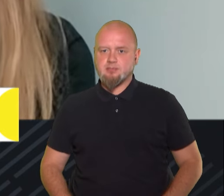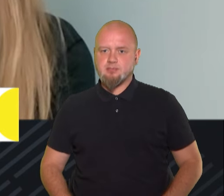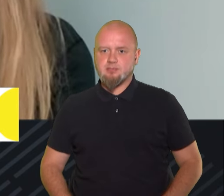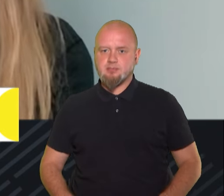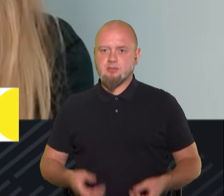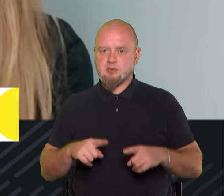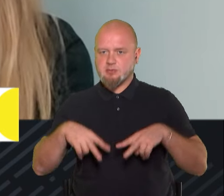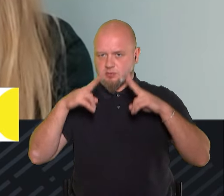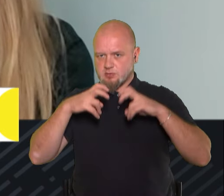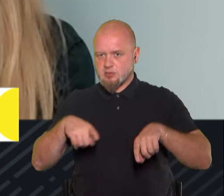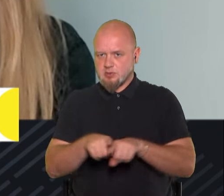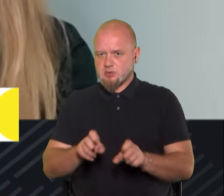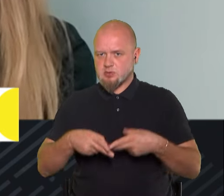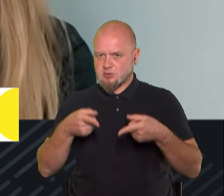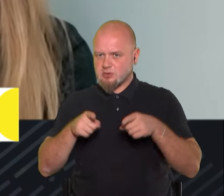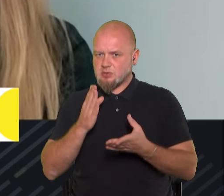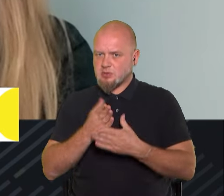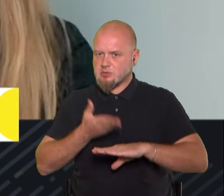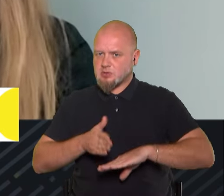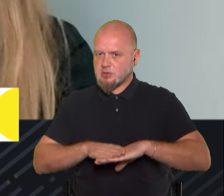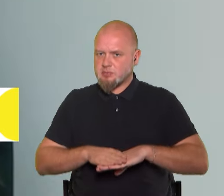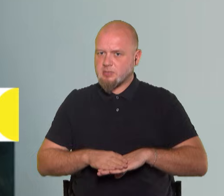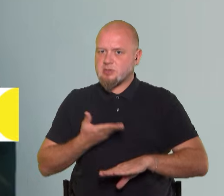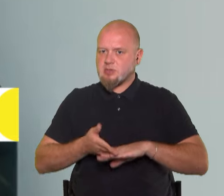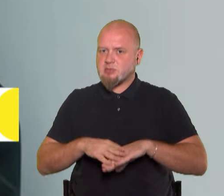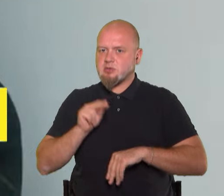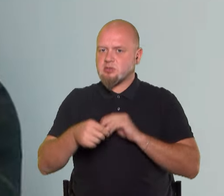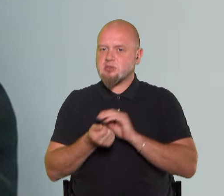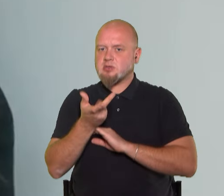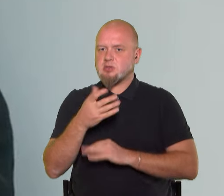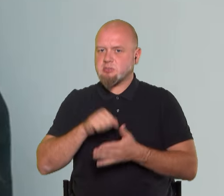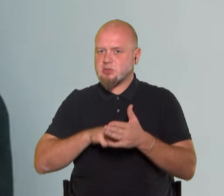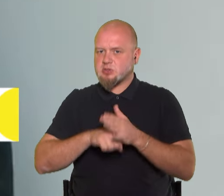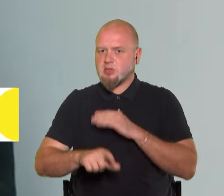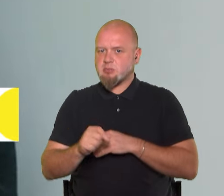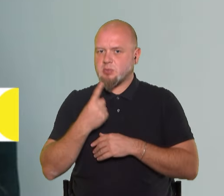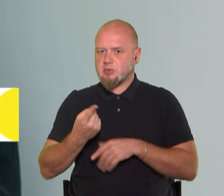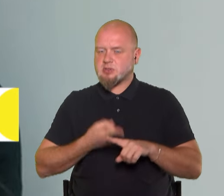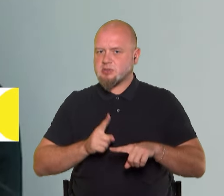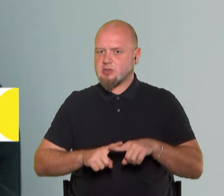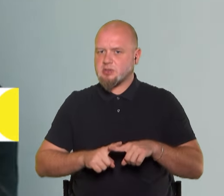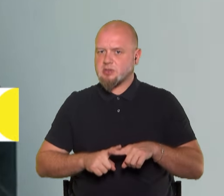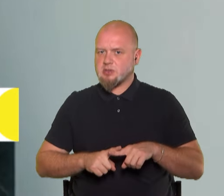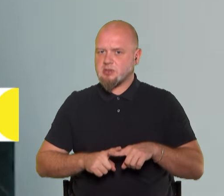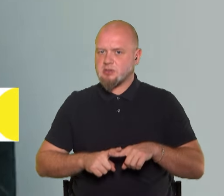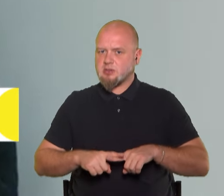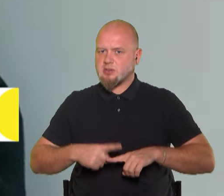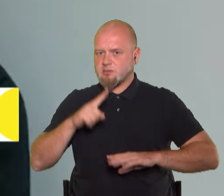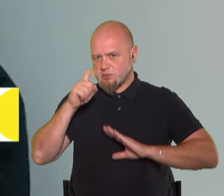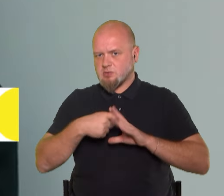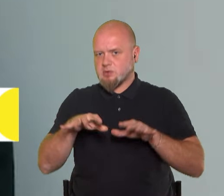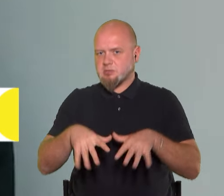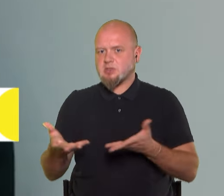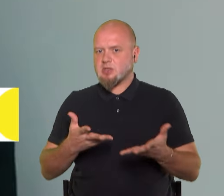Насправді розслідування таких злочинів дійсно є складним. Складним через ряд причин. По-перше, це встановлення місця,